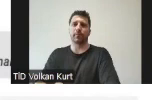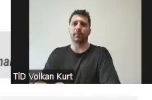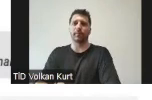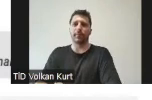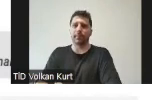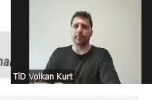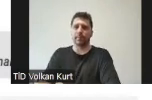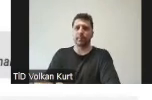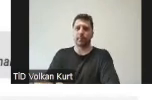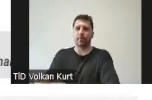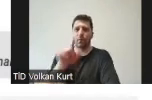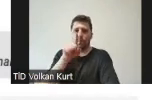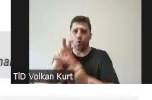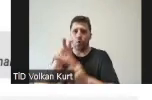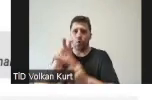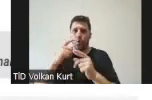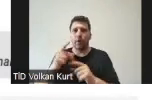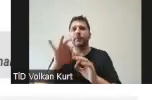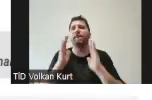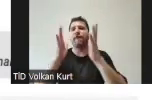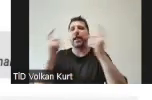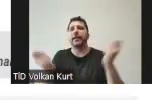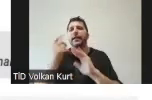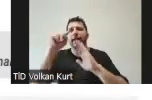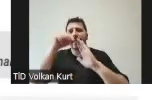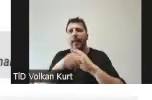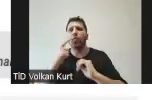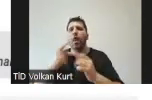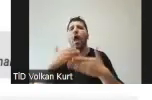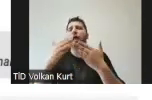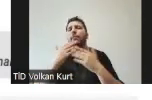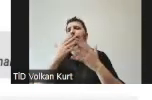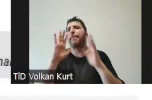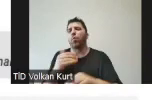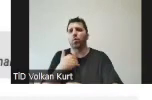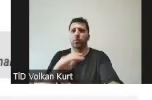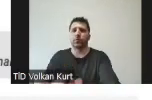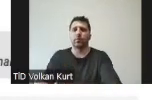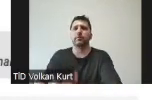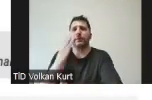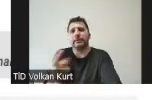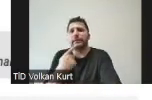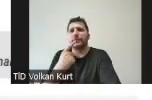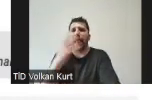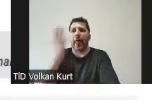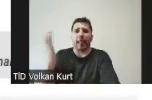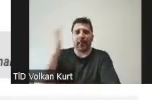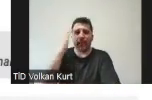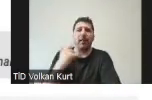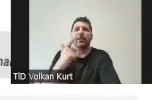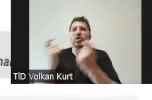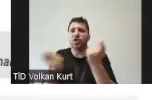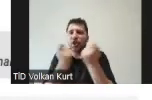Bu noktadan itibaren artık faaliyetlerinizi daha detaylı bir şekilde anlatmanızı bekliyoruz. İşte en temelinde çalışmanızın